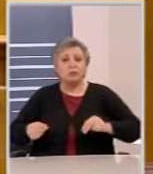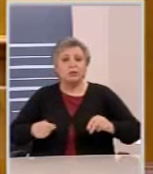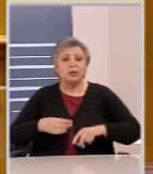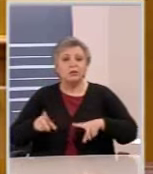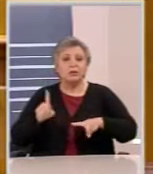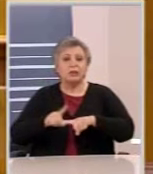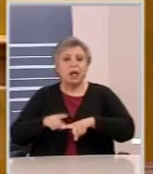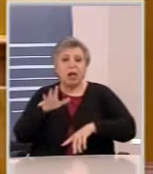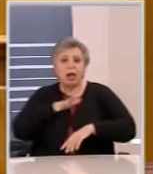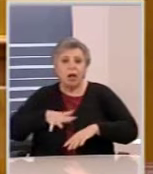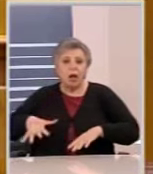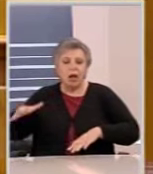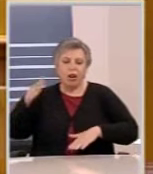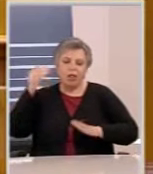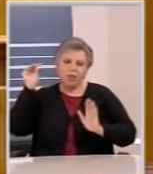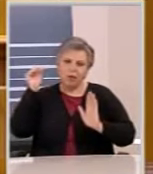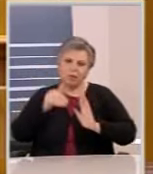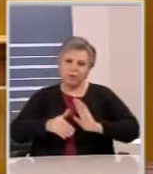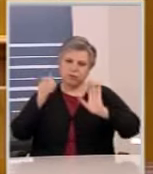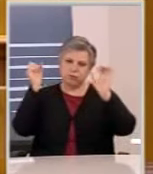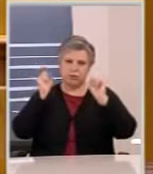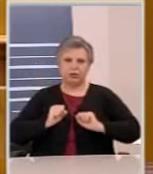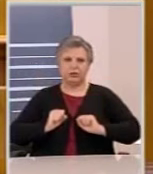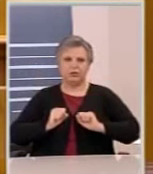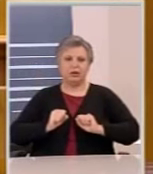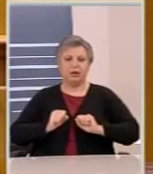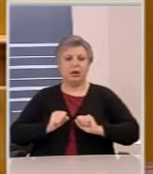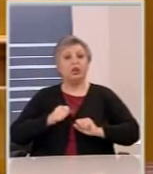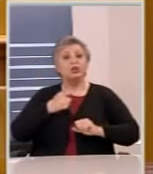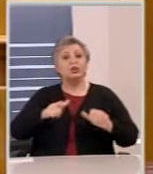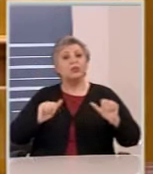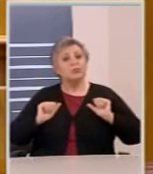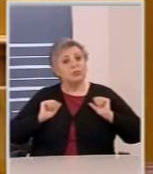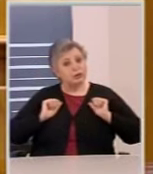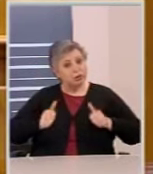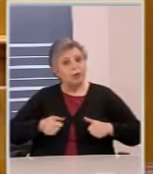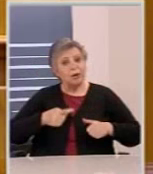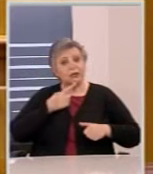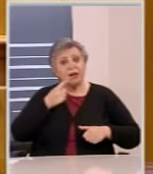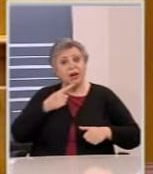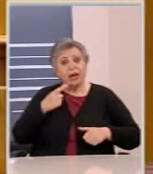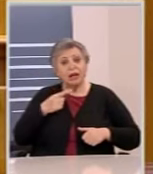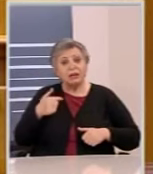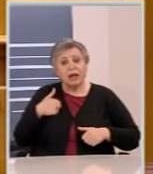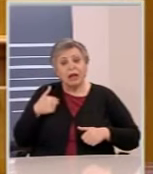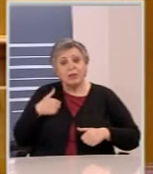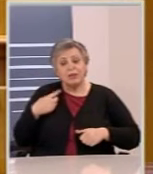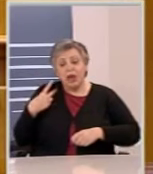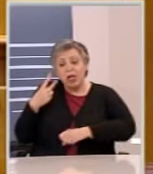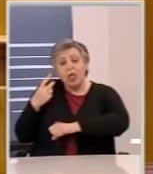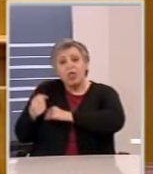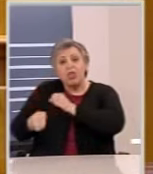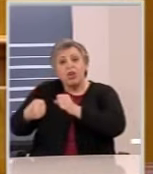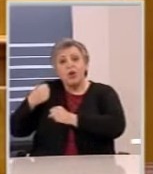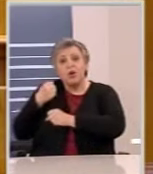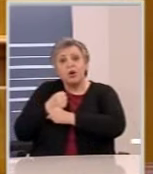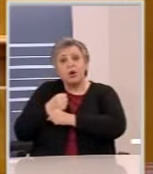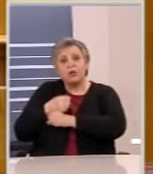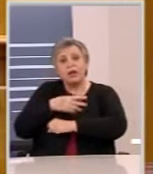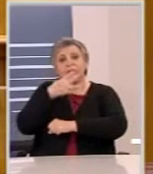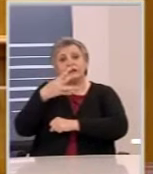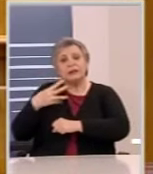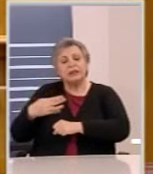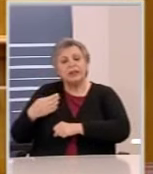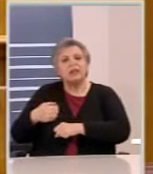Εσείς να λέτε ότι για όλα αυτή ο ΣΥΡΙΖΑ που είναι δύο χρόνια τώρα μαζί με τους ΑΝΕΛ στην κυβέρνηση του τόπου. Αλλά